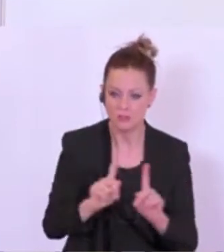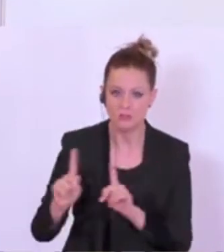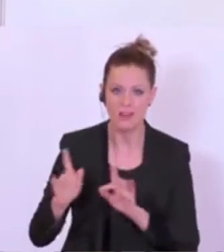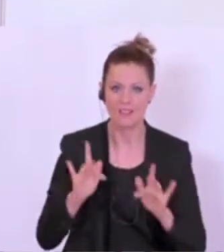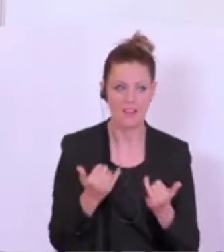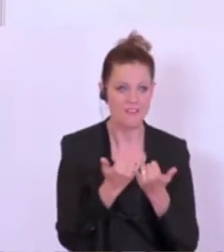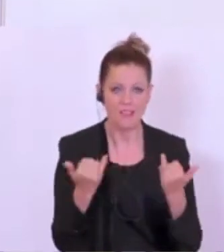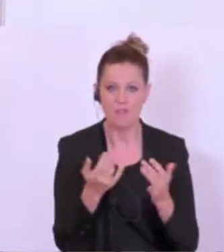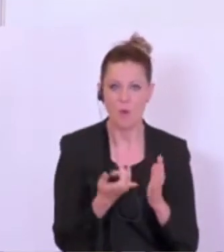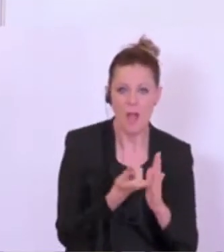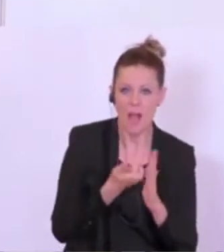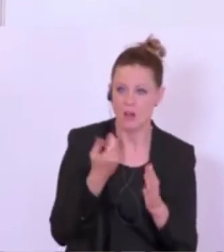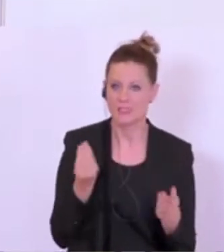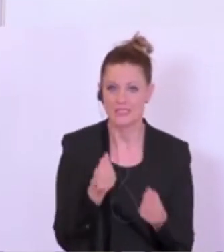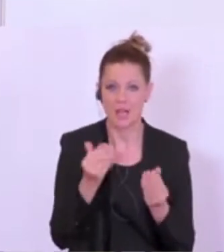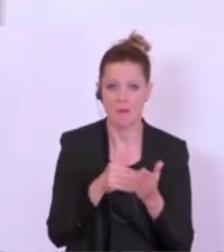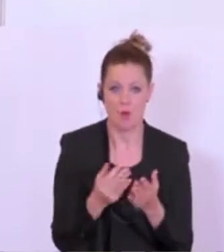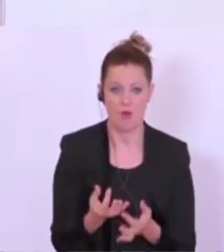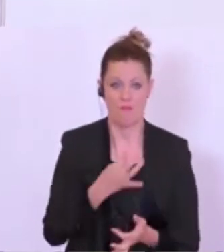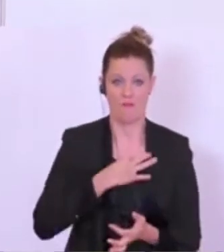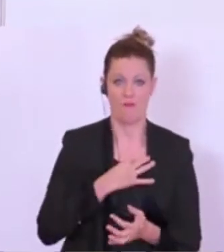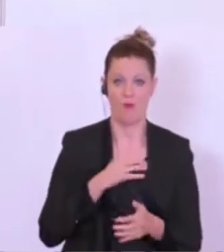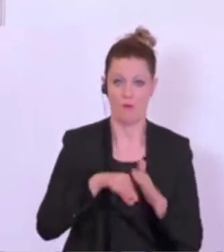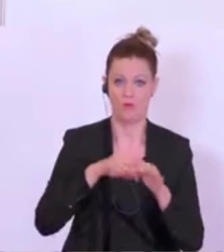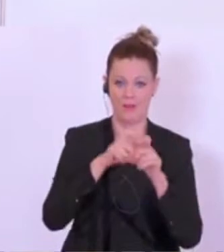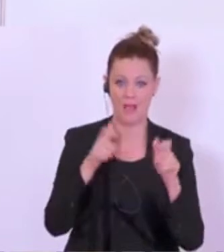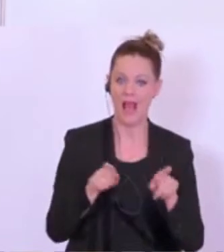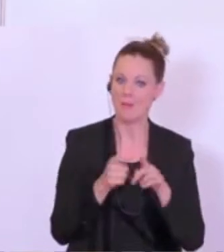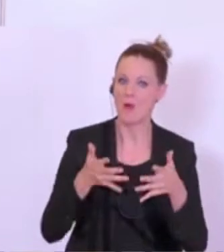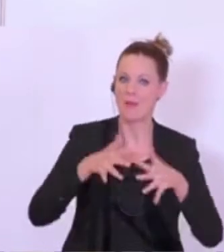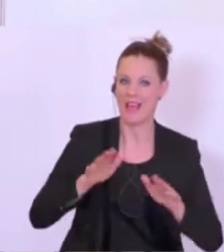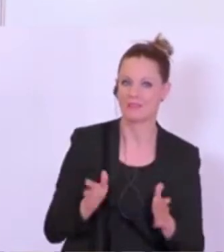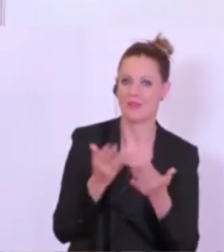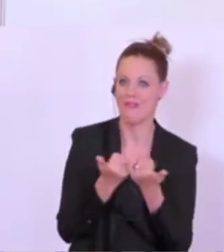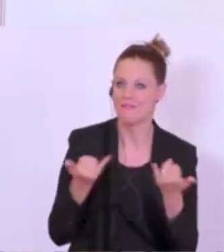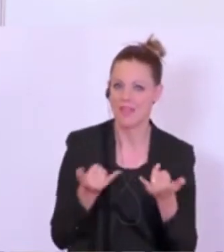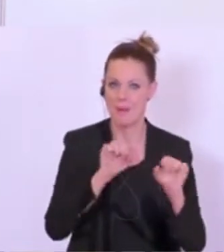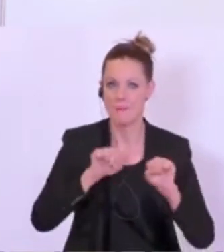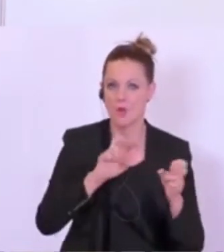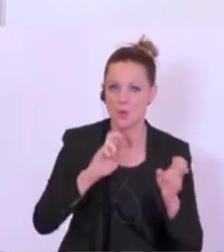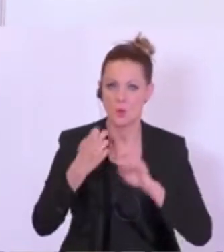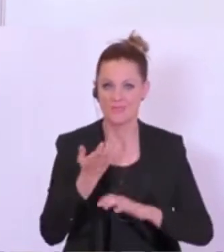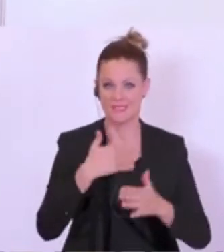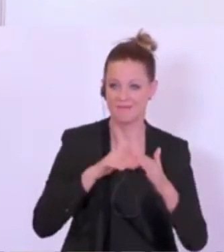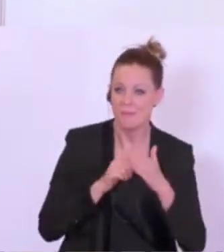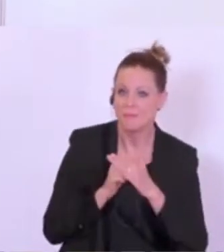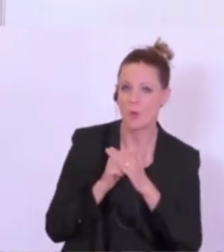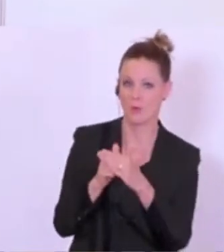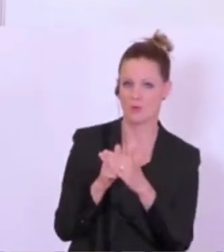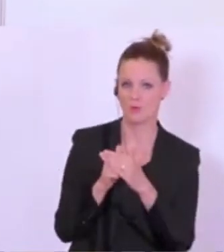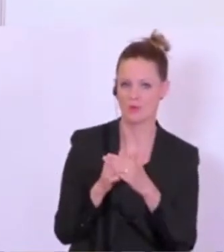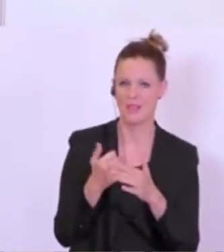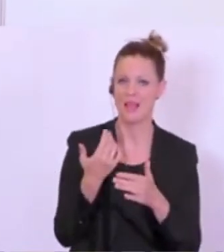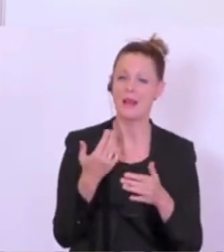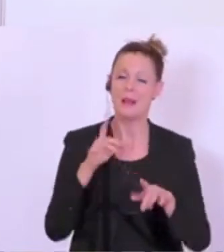Unternehmen. Aber nicht auch die Bereitschaft fördern, die Umsetzung. Also es geht darum, bei der Umsetzung noch stärker zu helfen. Ich muss also Leute